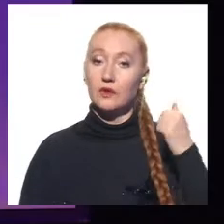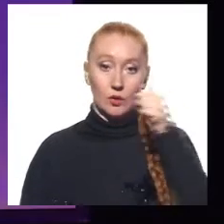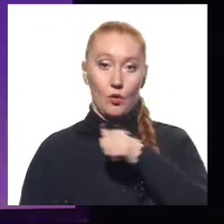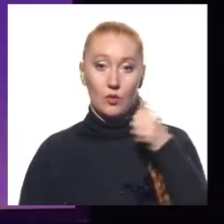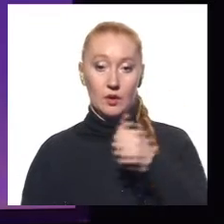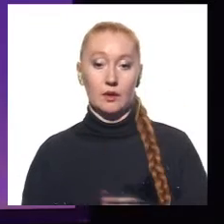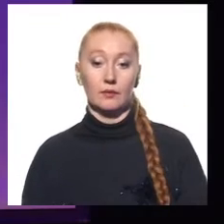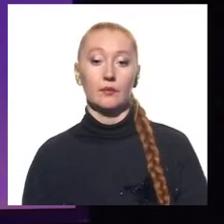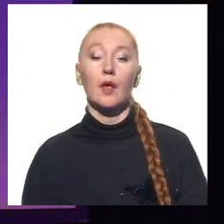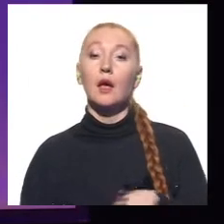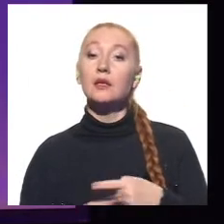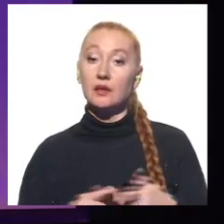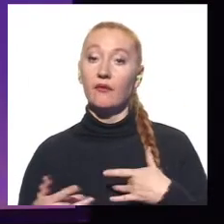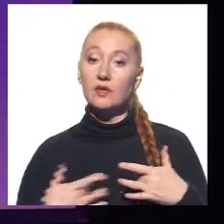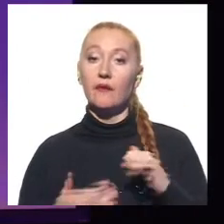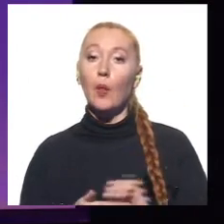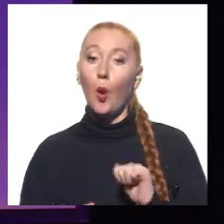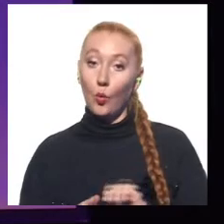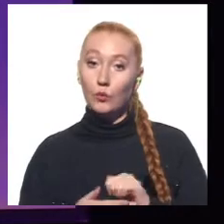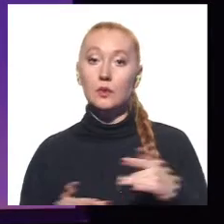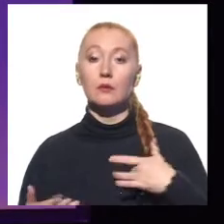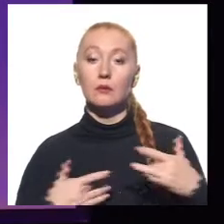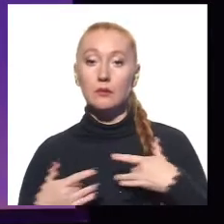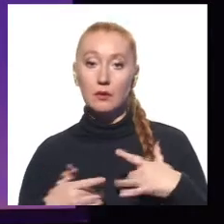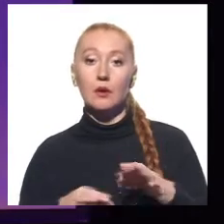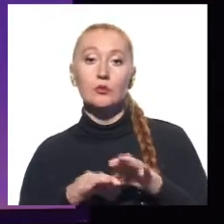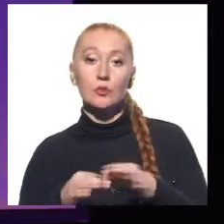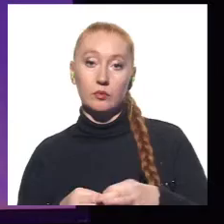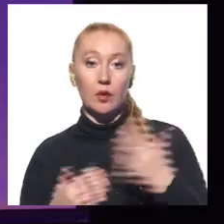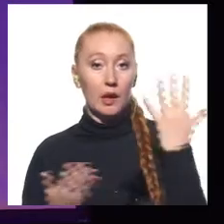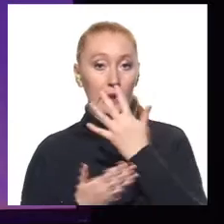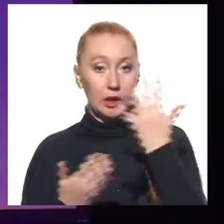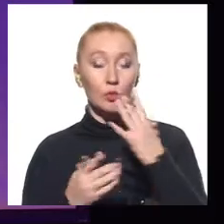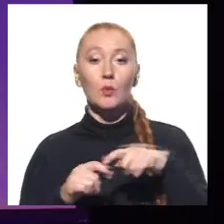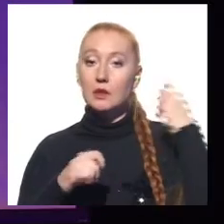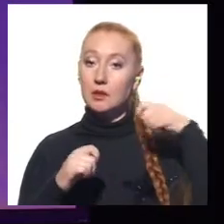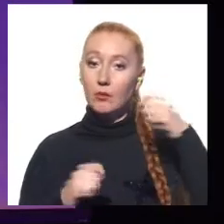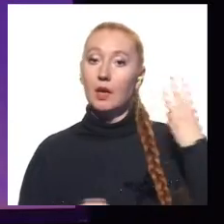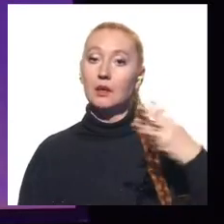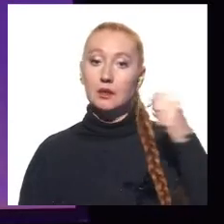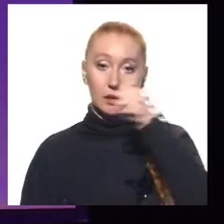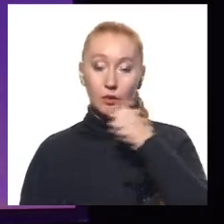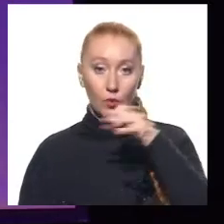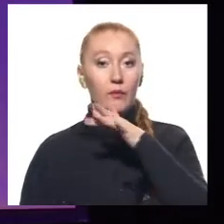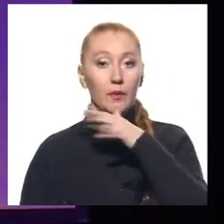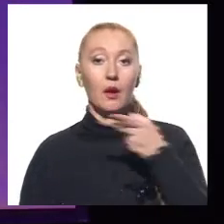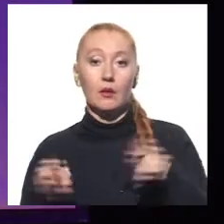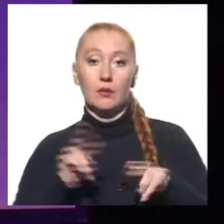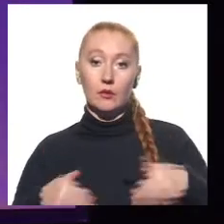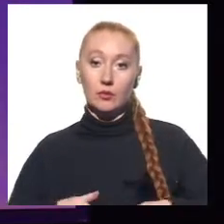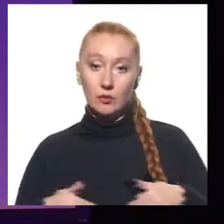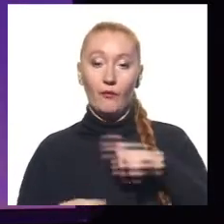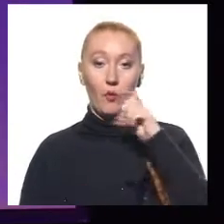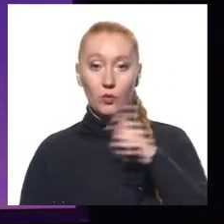роки». Ця вистава документальна. Гра акторів супроводжується кадрами, які знімали у 30-х роках під час голодомору в Україні,